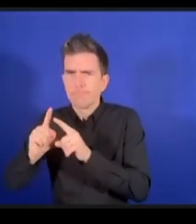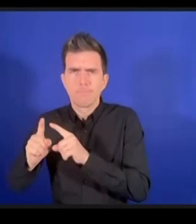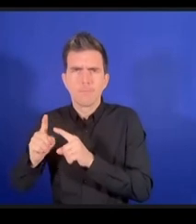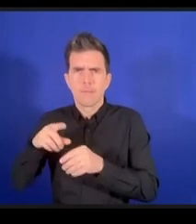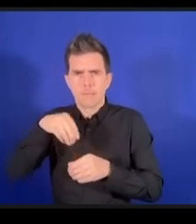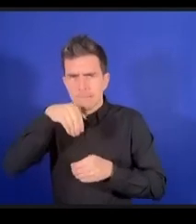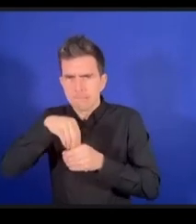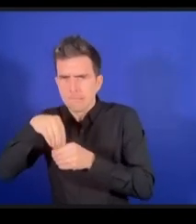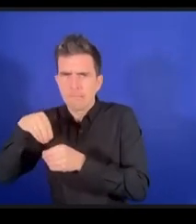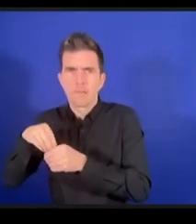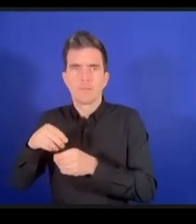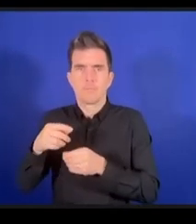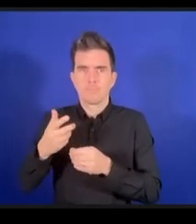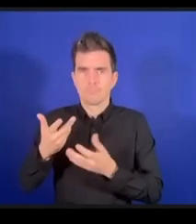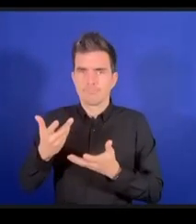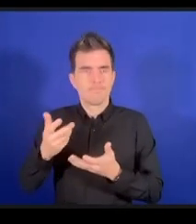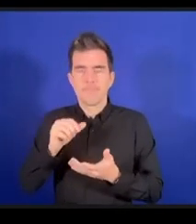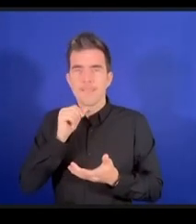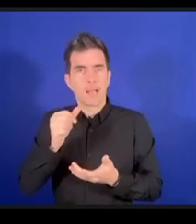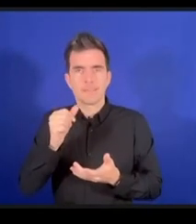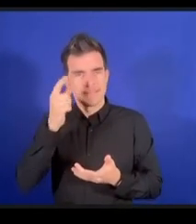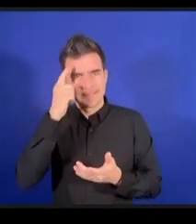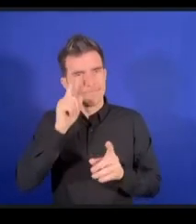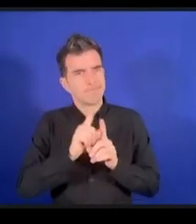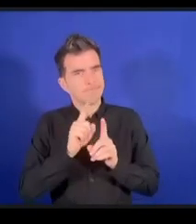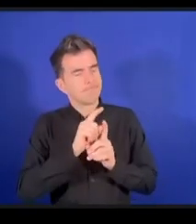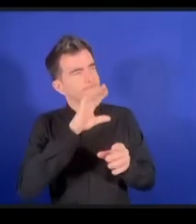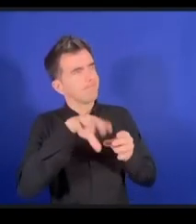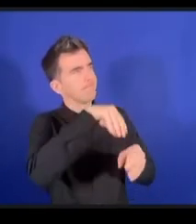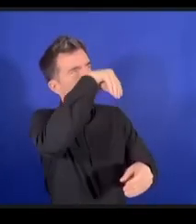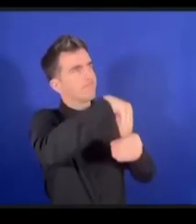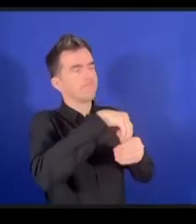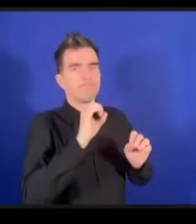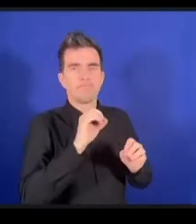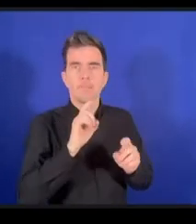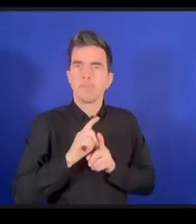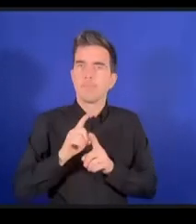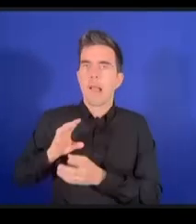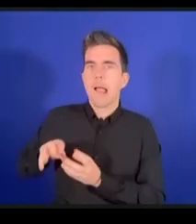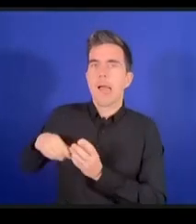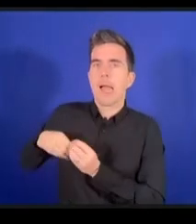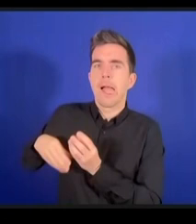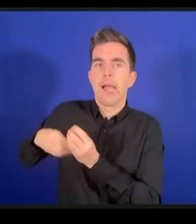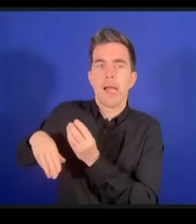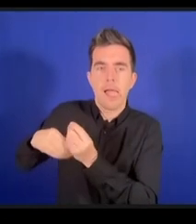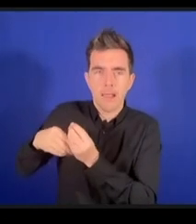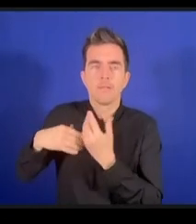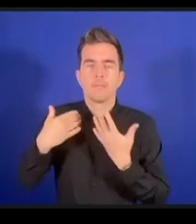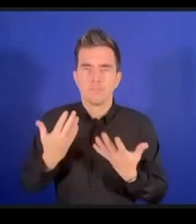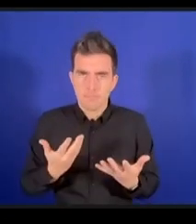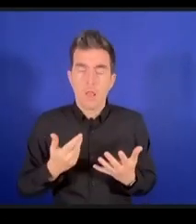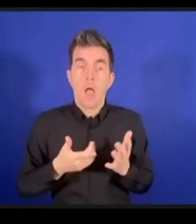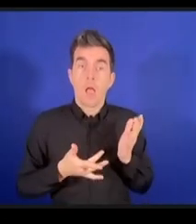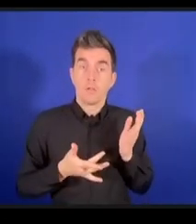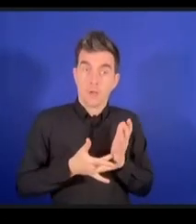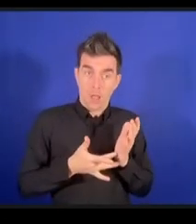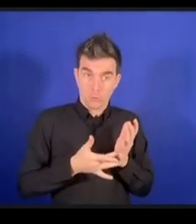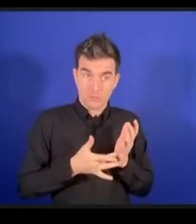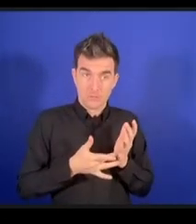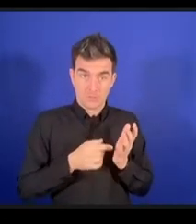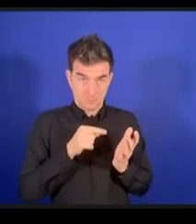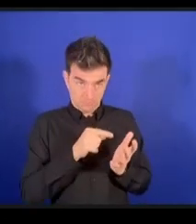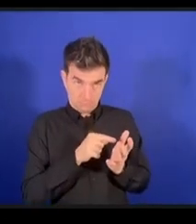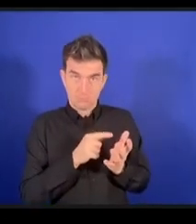créés de cette manière, de telle sorte que ces technologies puissent justement